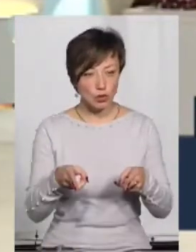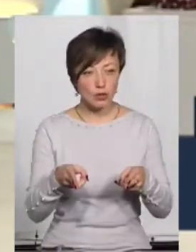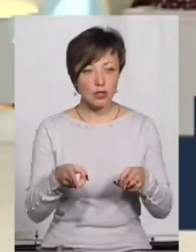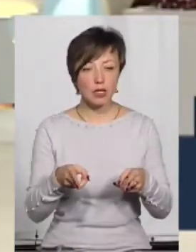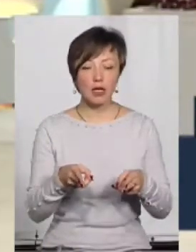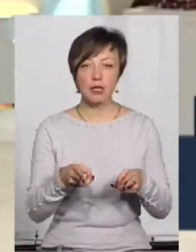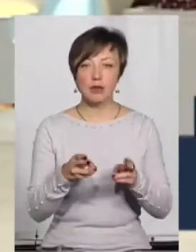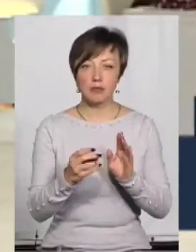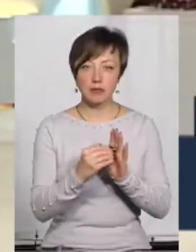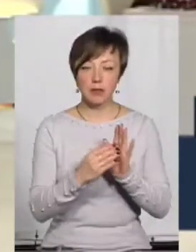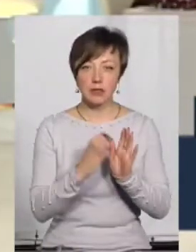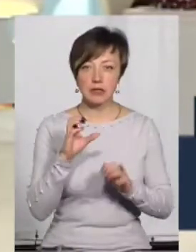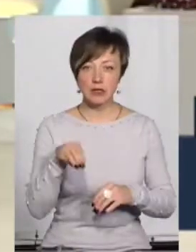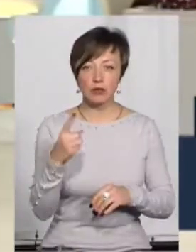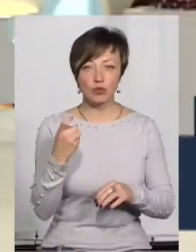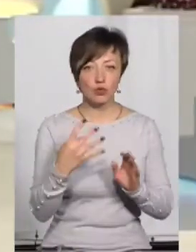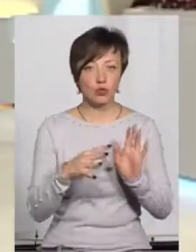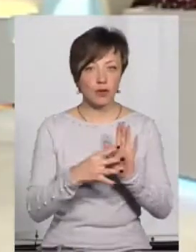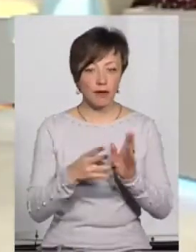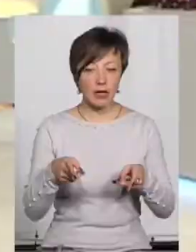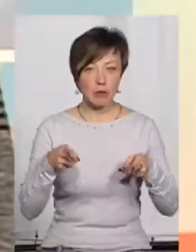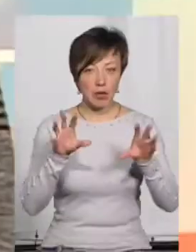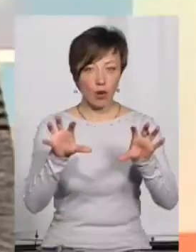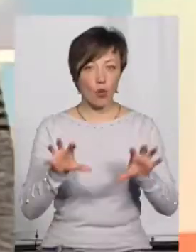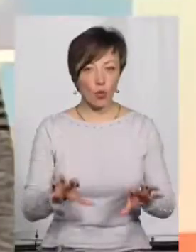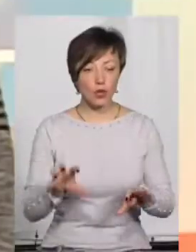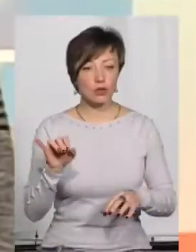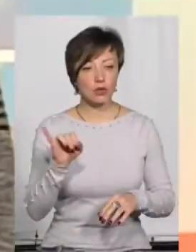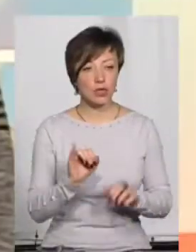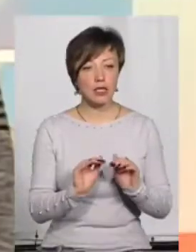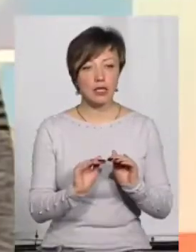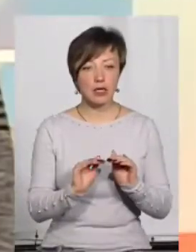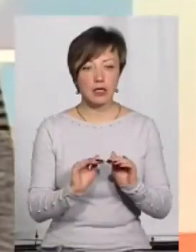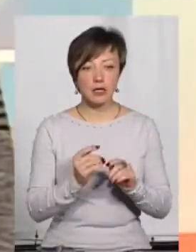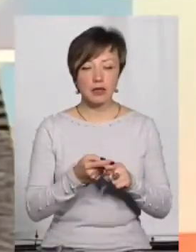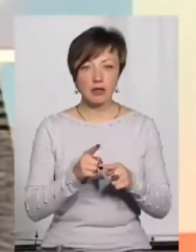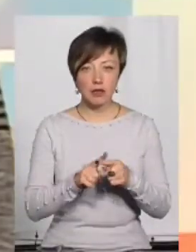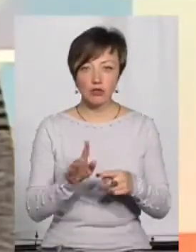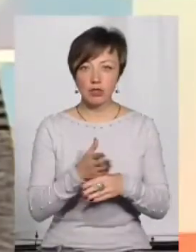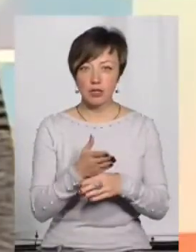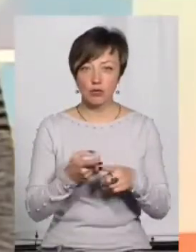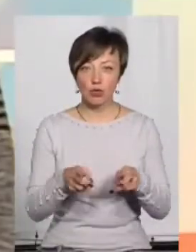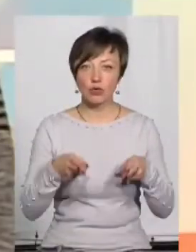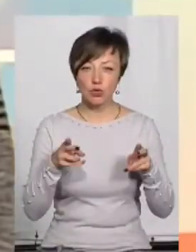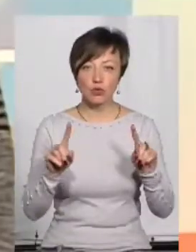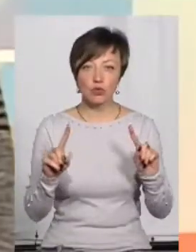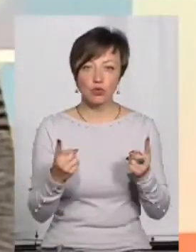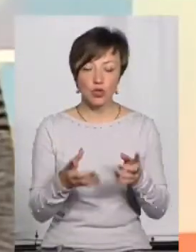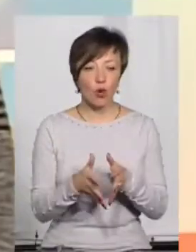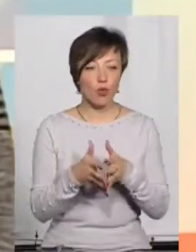передбачений статтею 149 Кримінального кодексу. І об'єктивна частина цього злочину наразі дуже